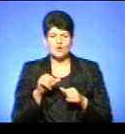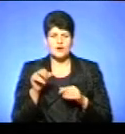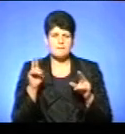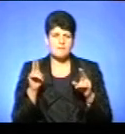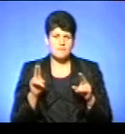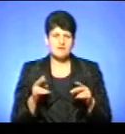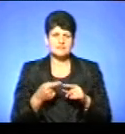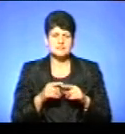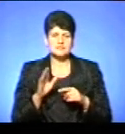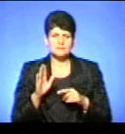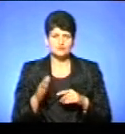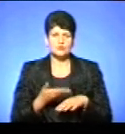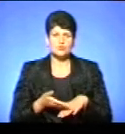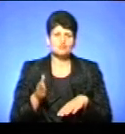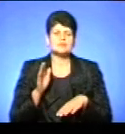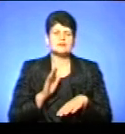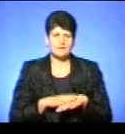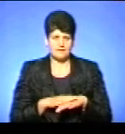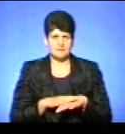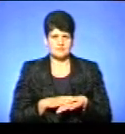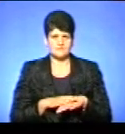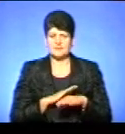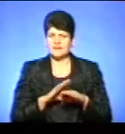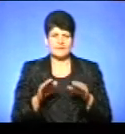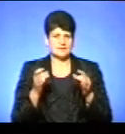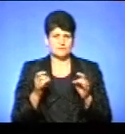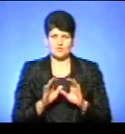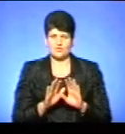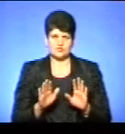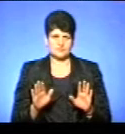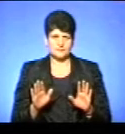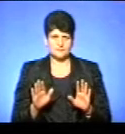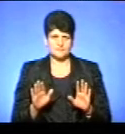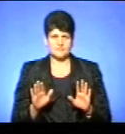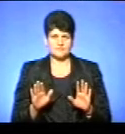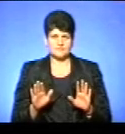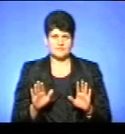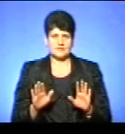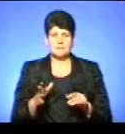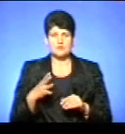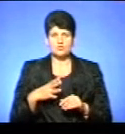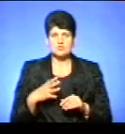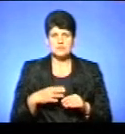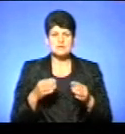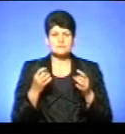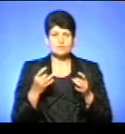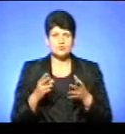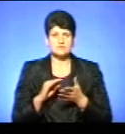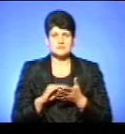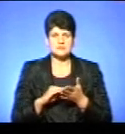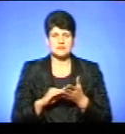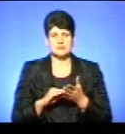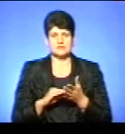все-таки буде, напевне, ускладнення навіть, а не спрощення. Ну, давно ми очікували спрощення правопису слів